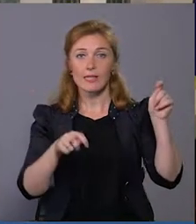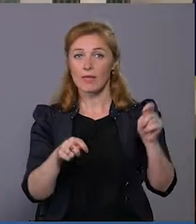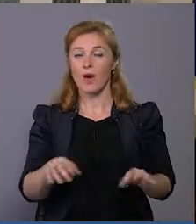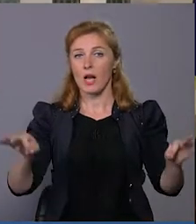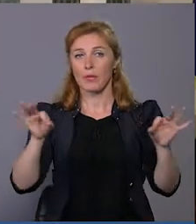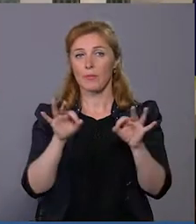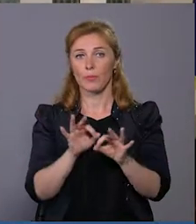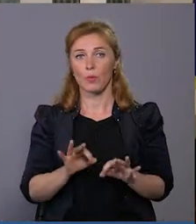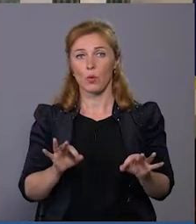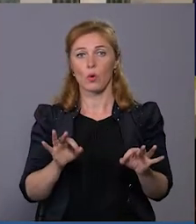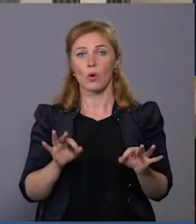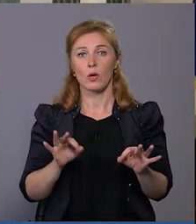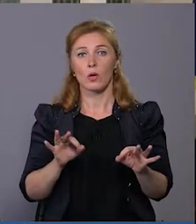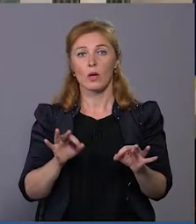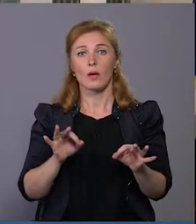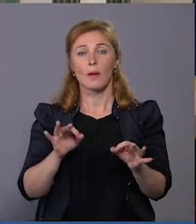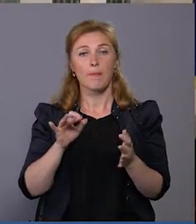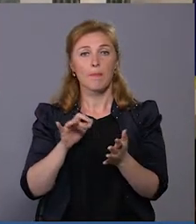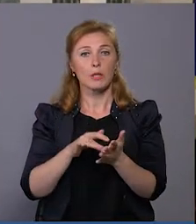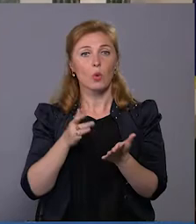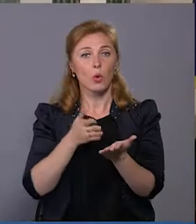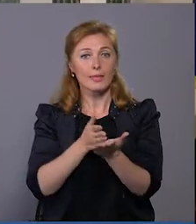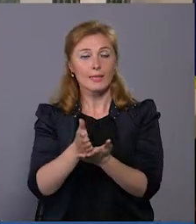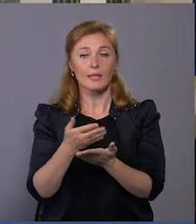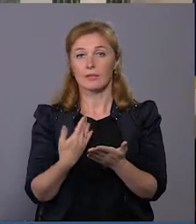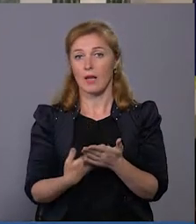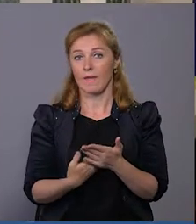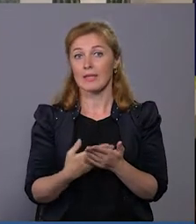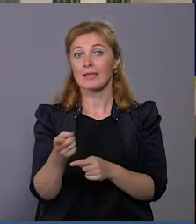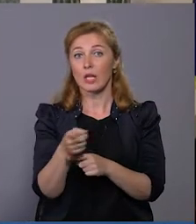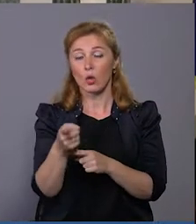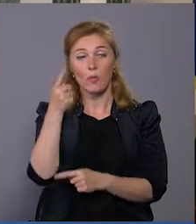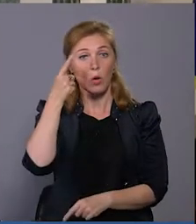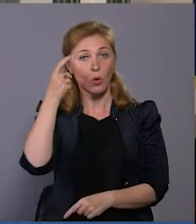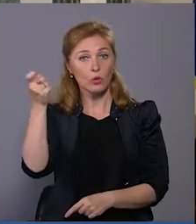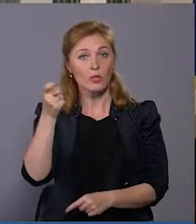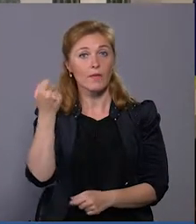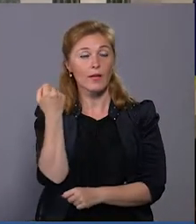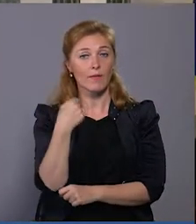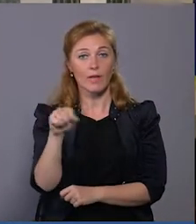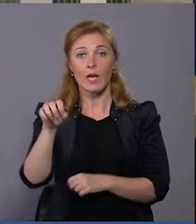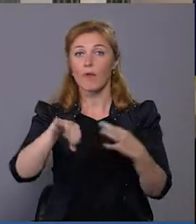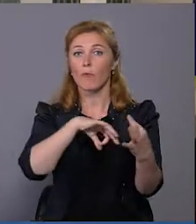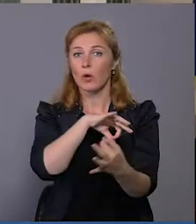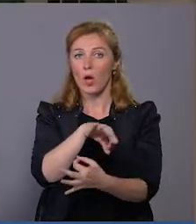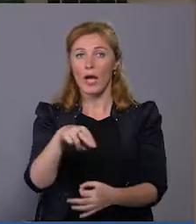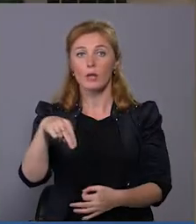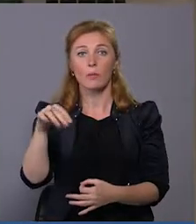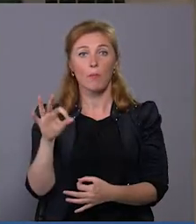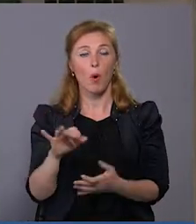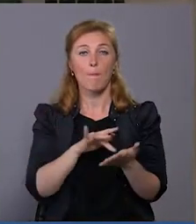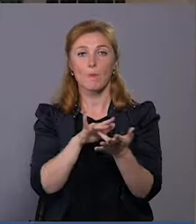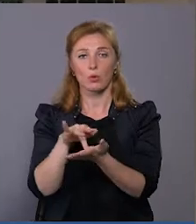про інноваційні методики. Тернопіль навіть оголосив і виграв проєкт по подорожам,